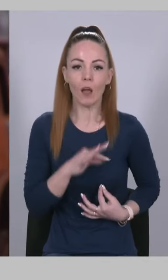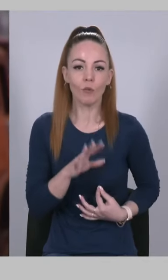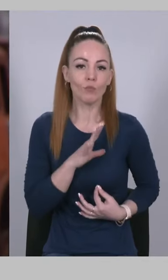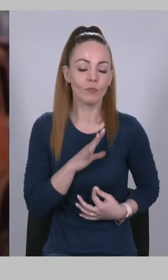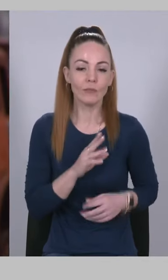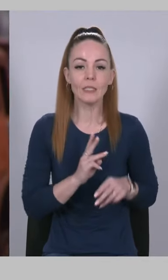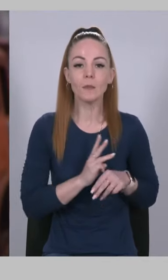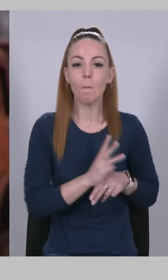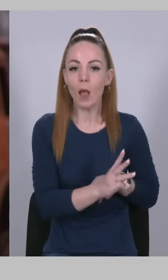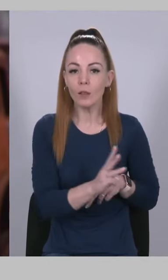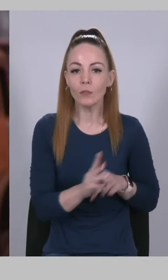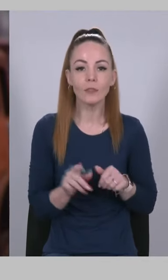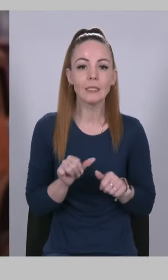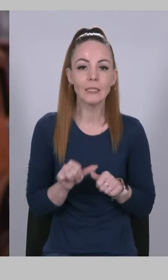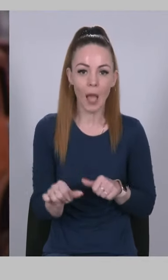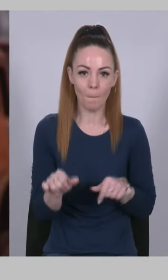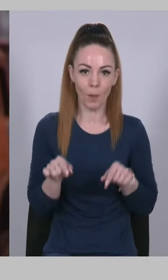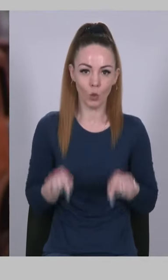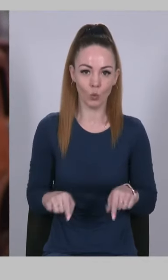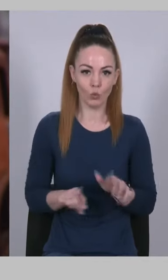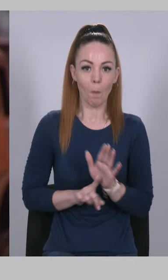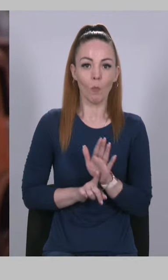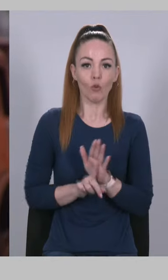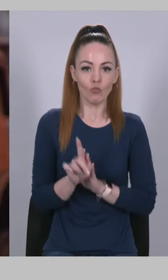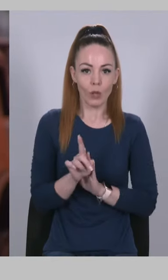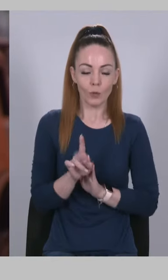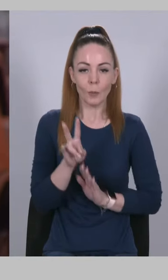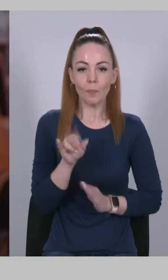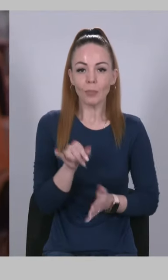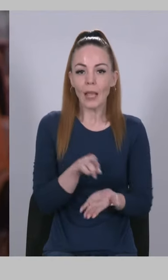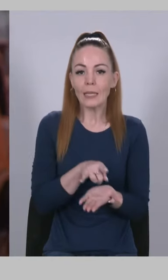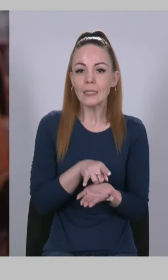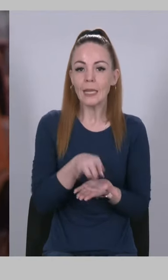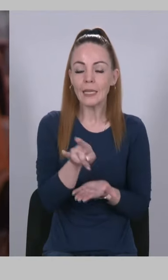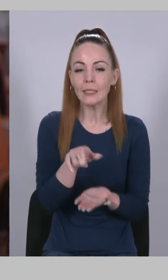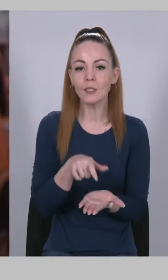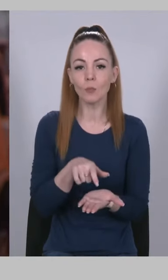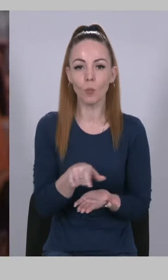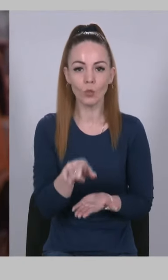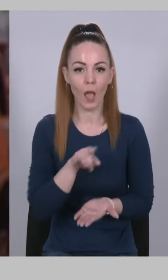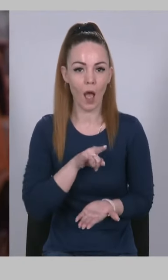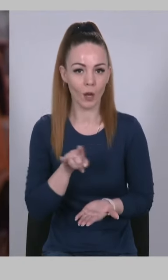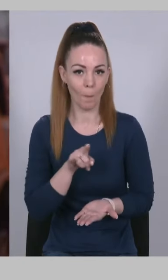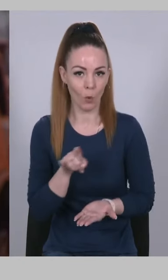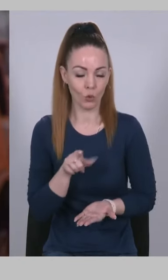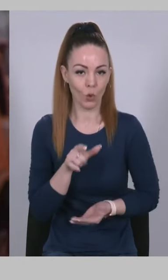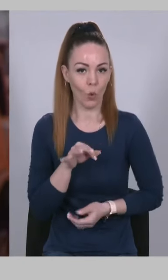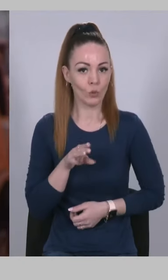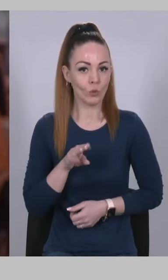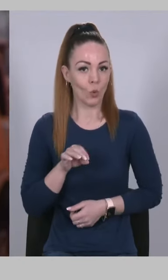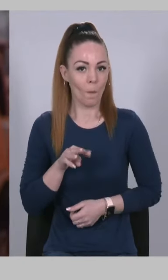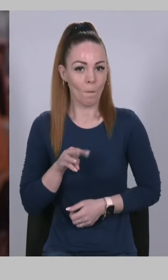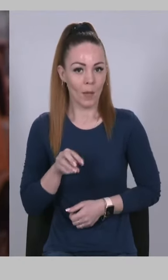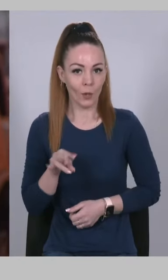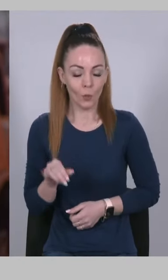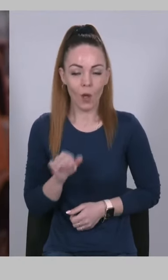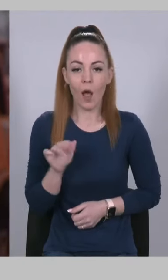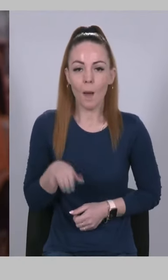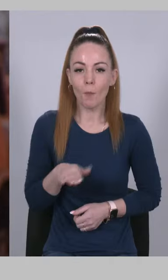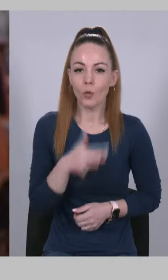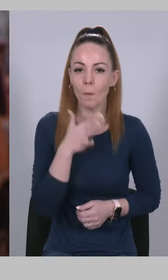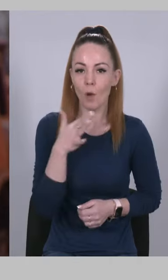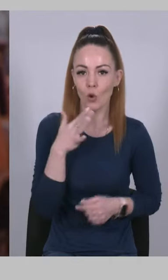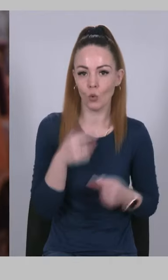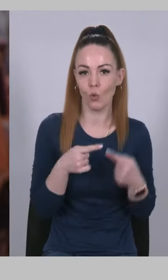спочатку саме тут На злітній смузі аеропорту Гостомелю А потім в багатьох